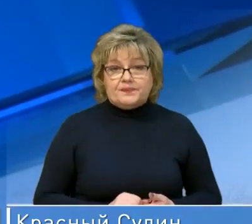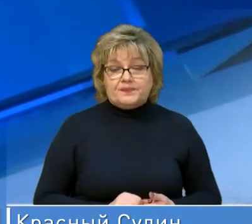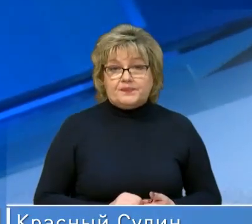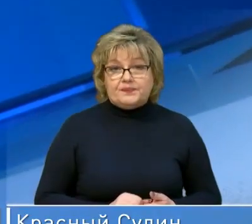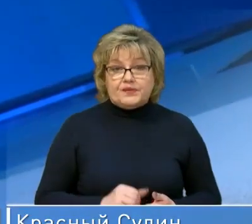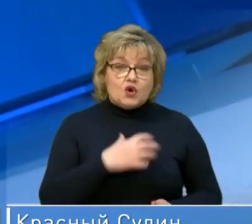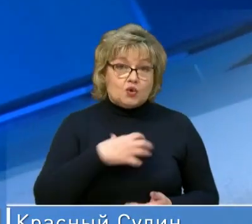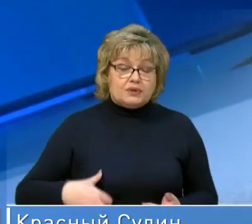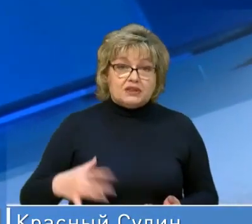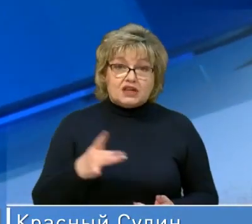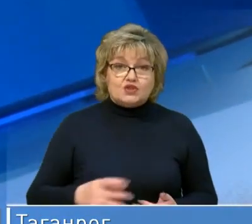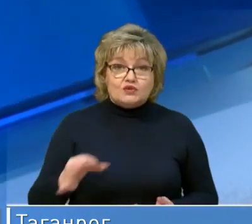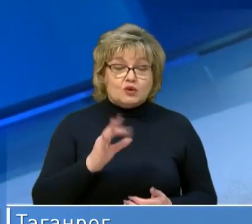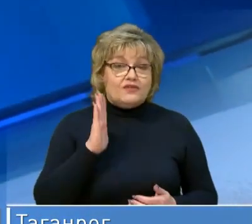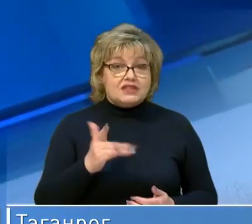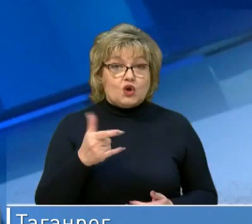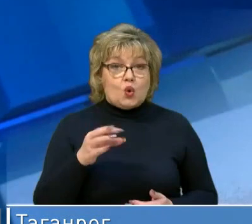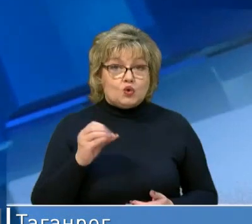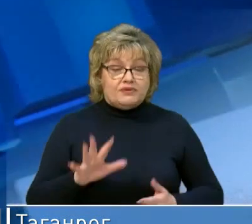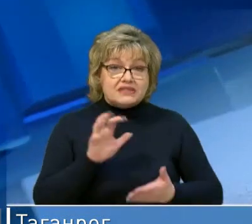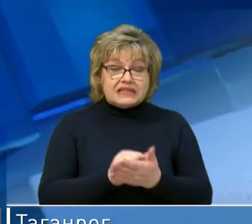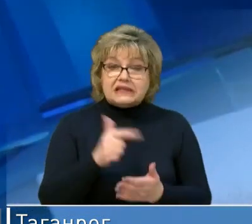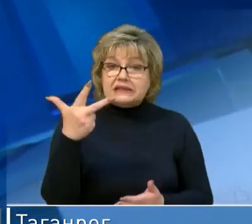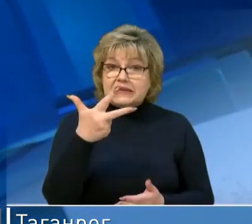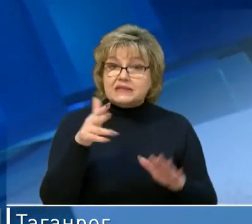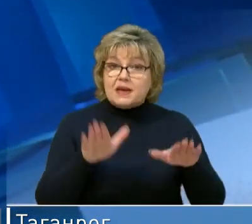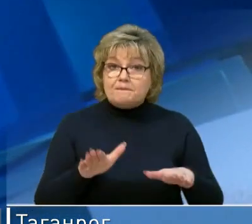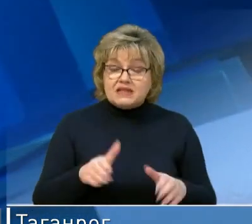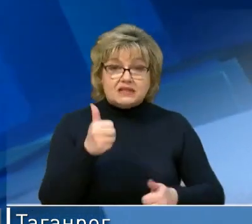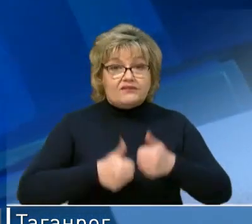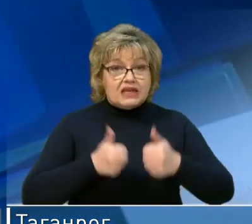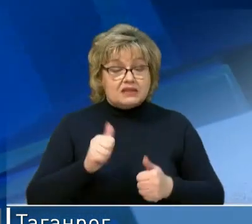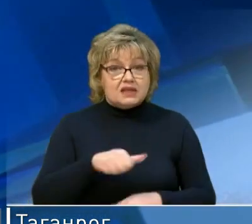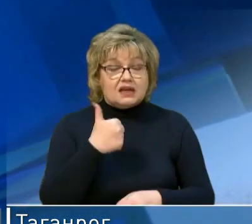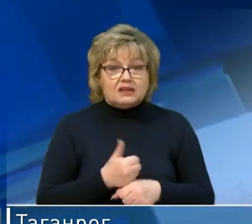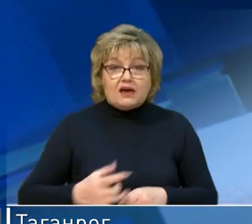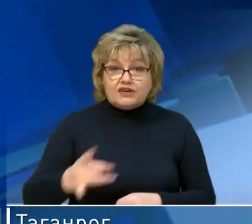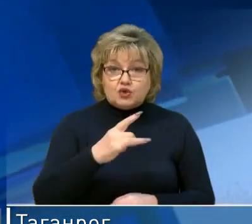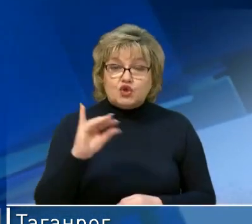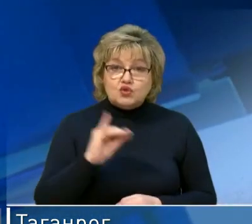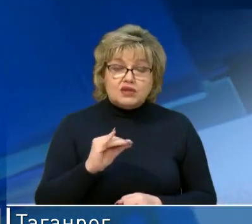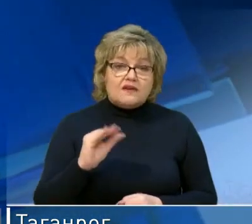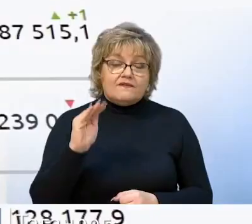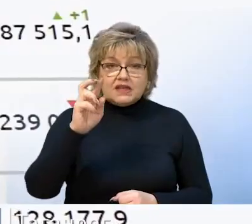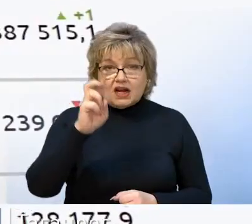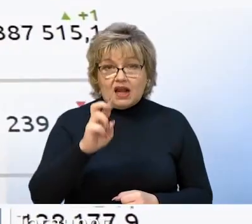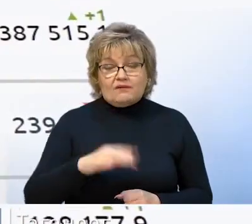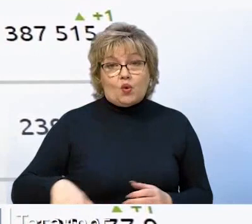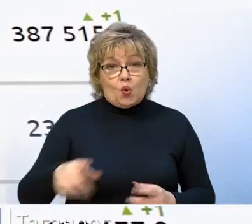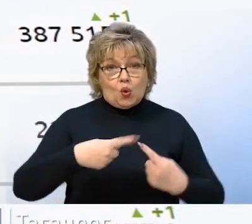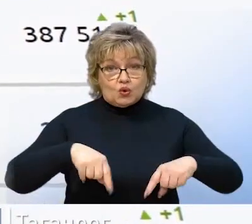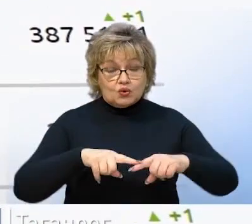Губернатор Ростовской области Василий Голубев занял третье место в рейтинге глав регионов Южного федерального округа.